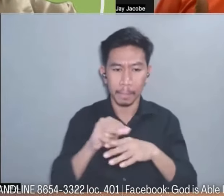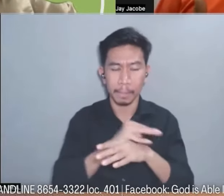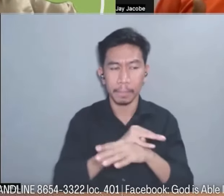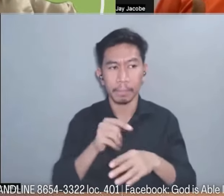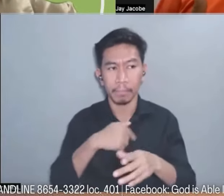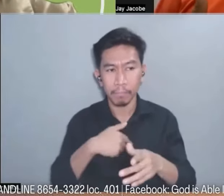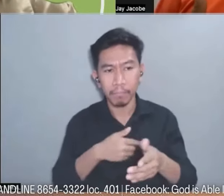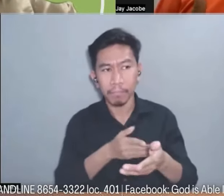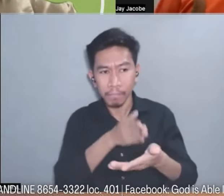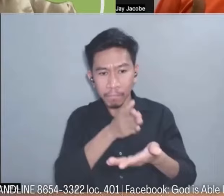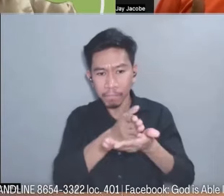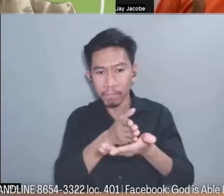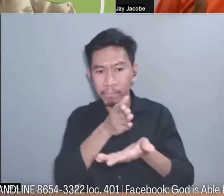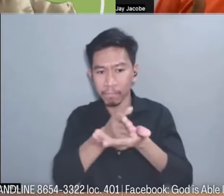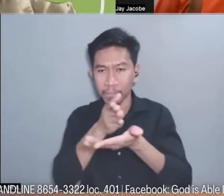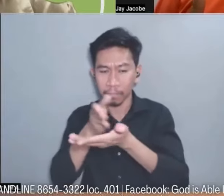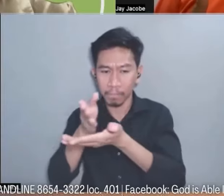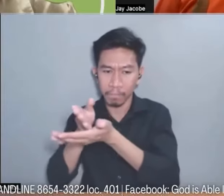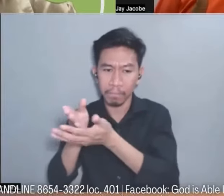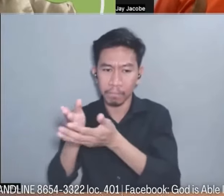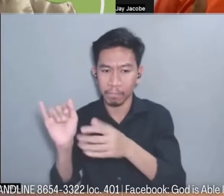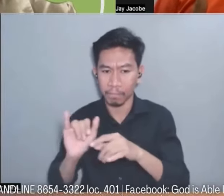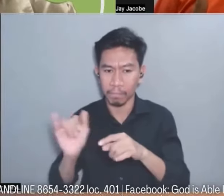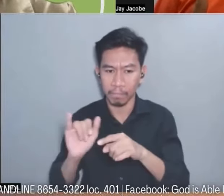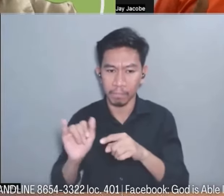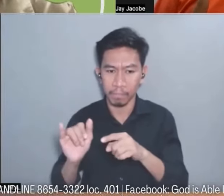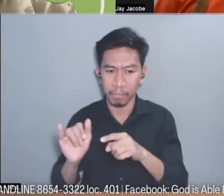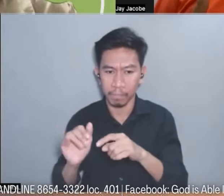ako bilang pastor ako po ay ay